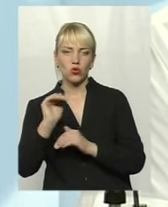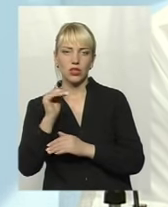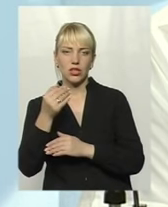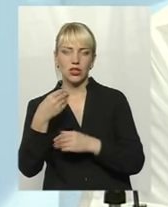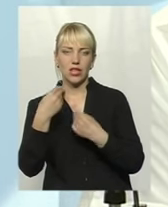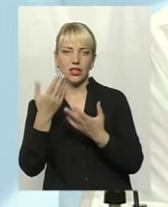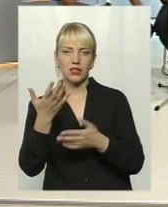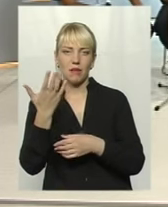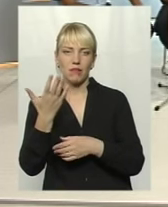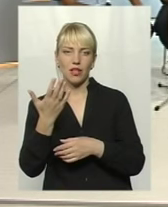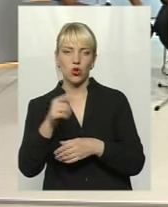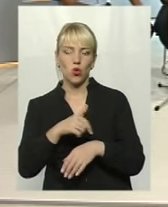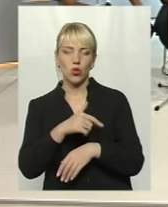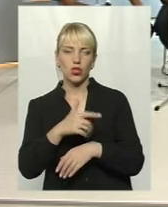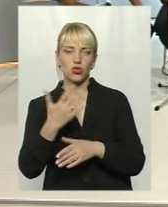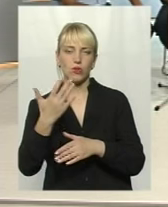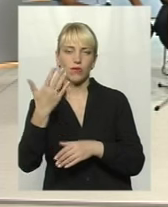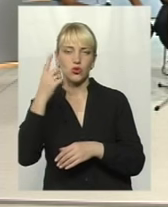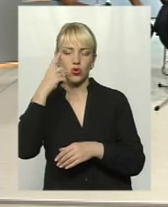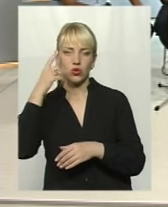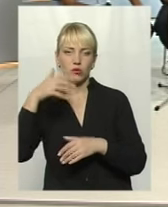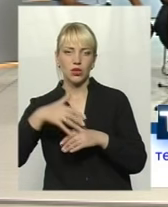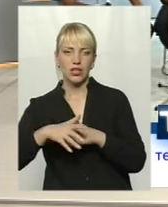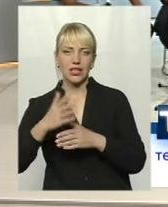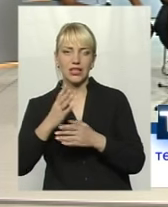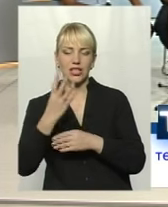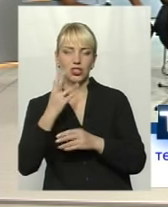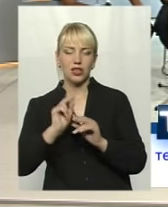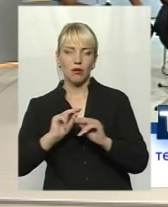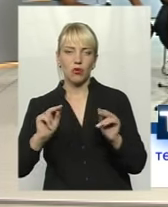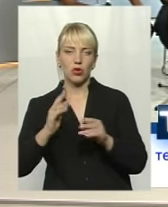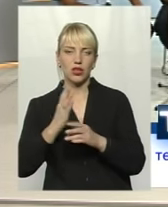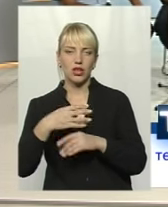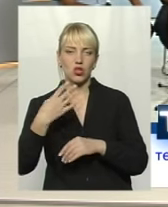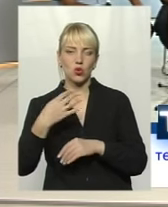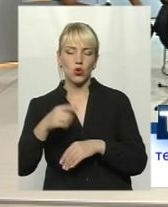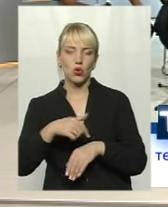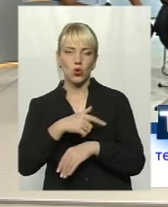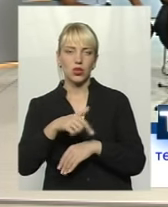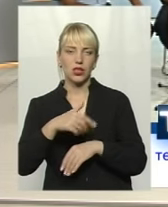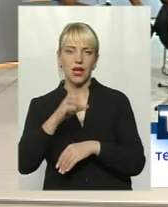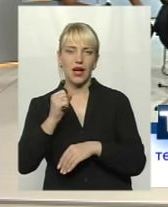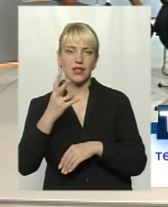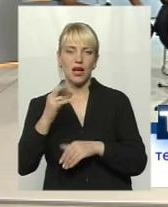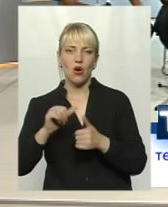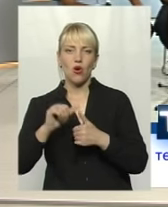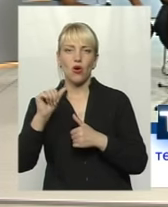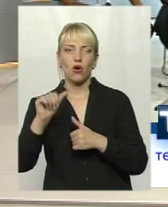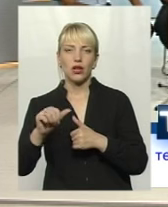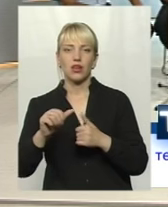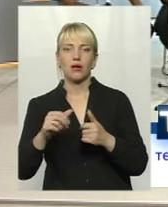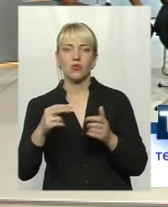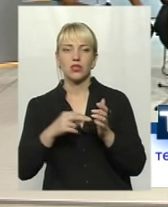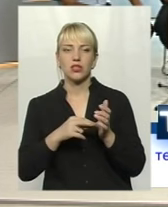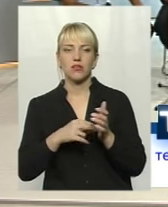Тобто, що ви розуміли, є чотири педагоги, є 40 годин, а на одну окрему ставку треба